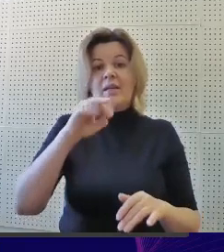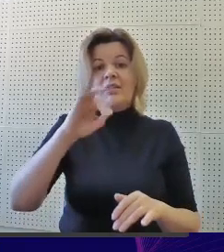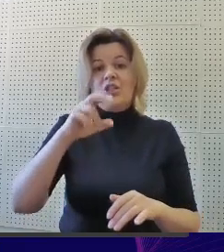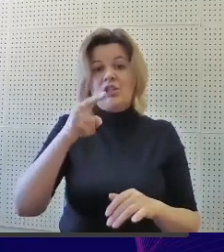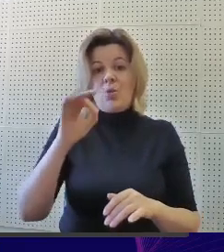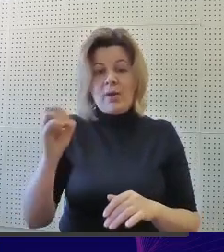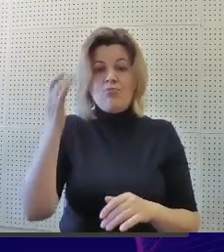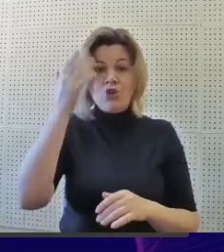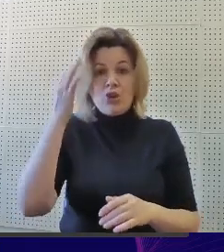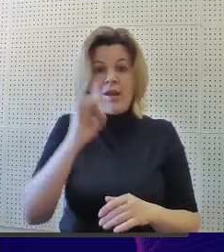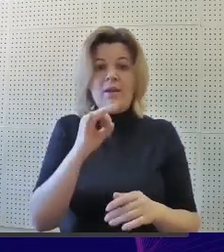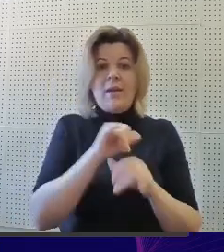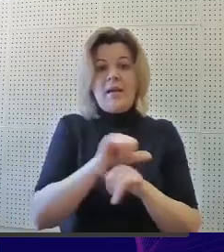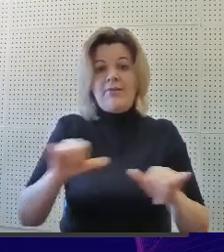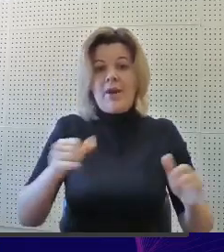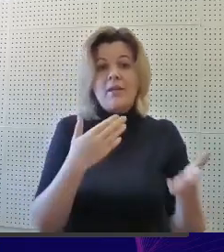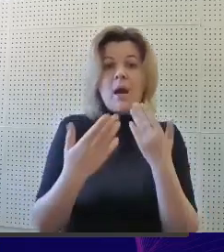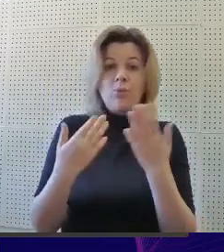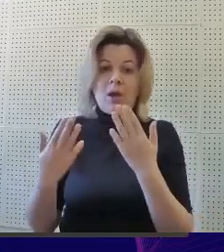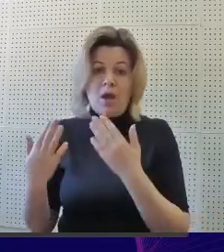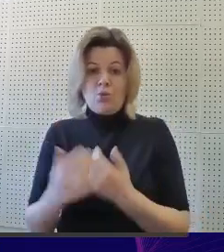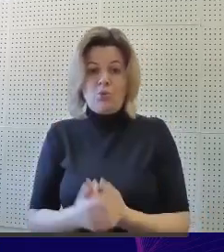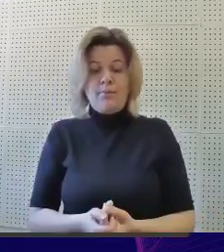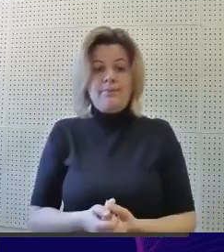критическое мышление и коммуникацию.